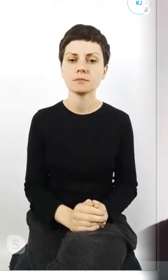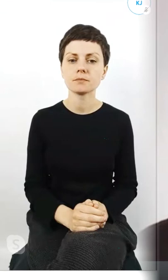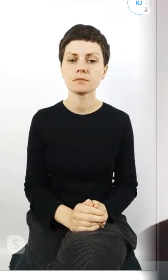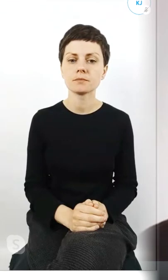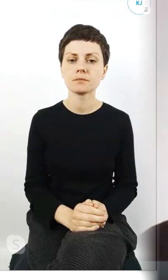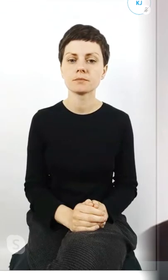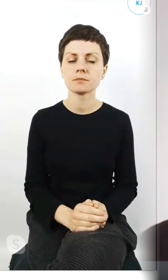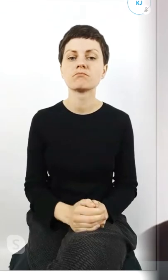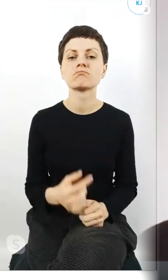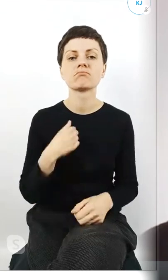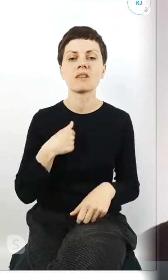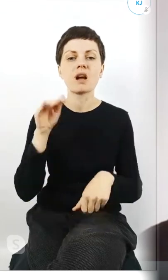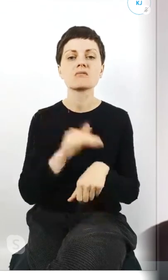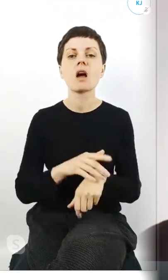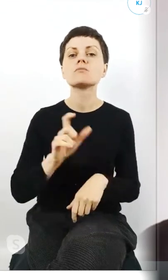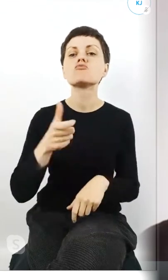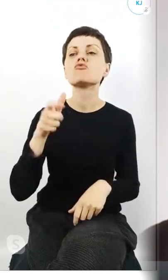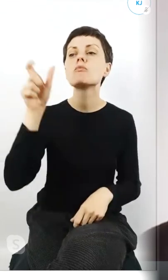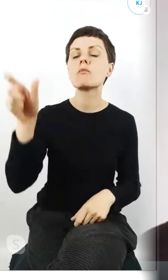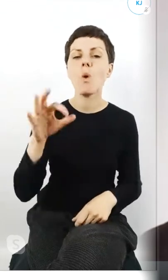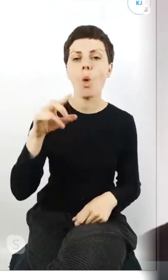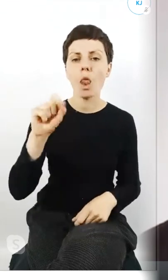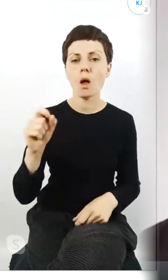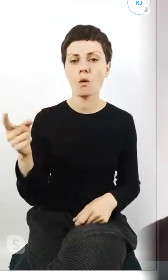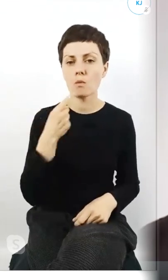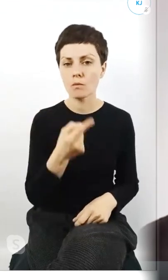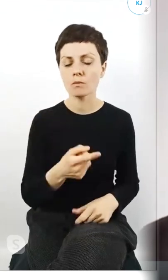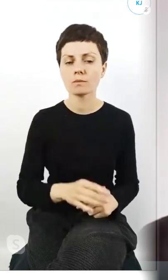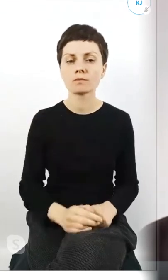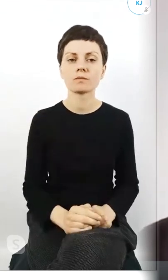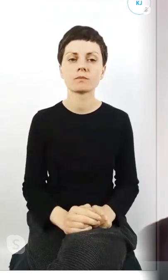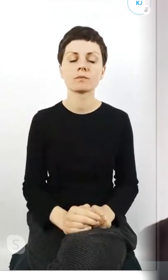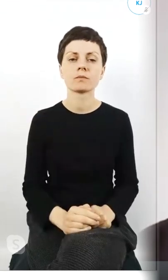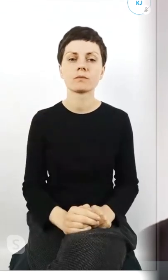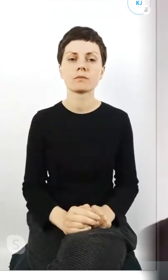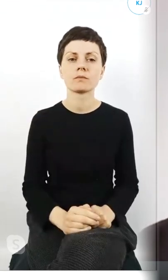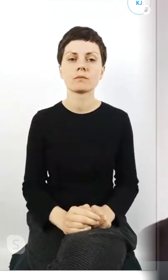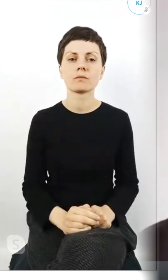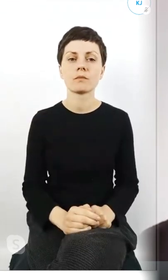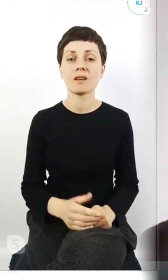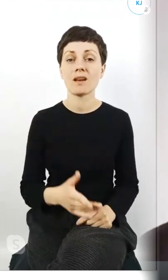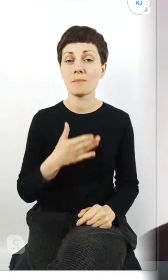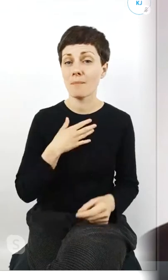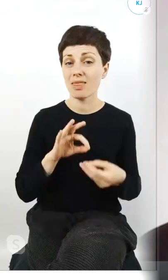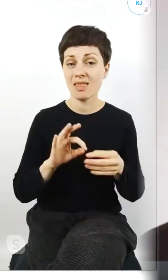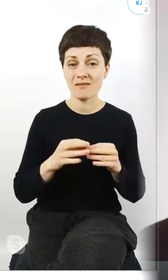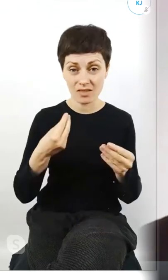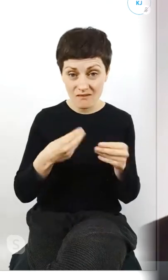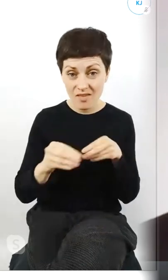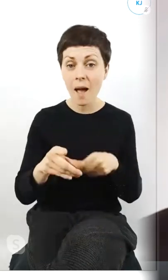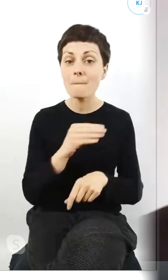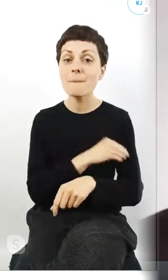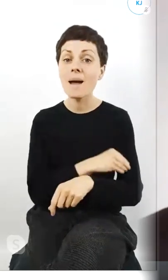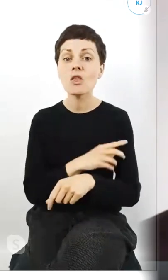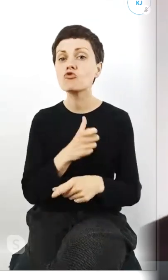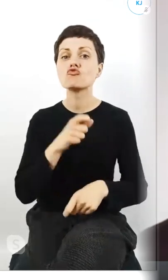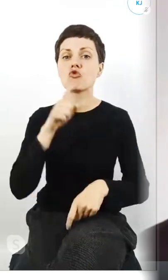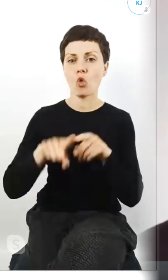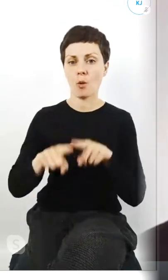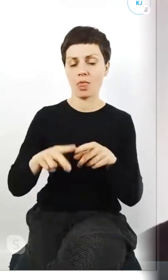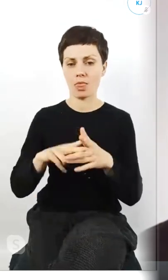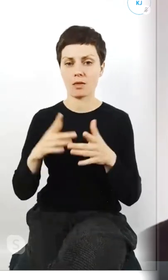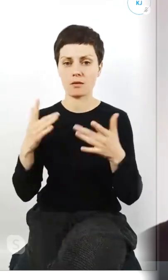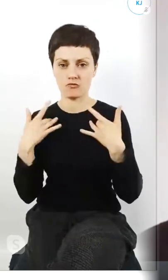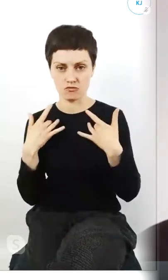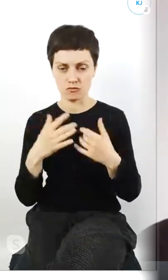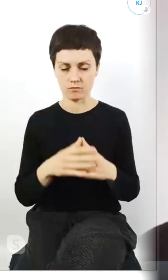Zgadzam się to, co Ola powiedziała, no właśnie, że mamy nawet więcej tego materiału niż normalnie byśmy